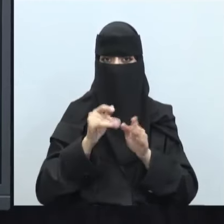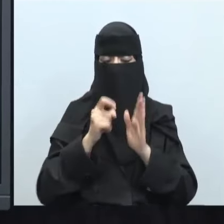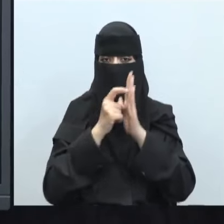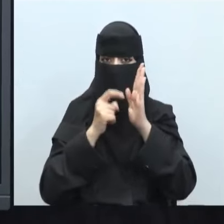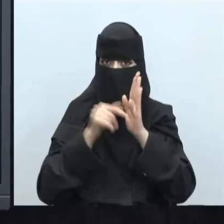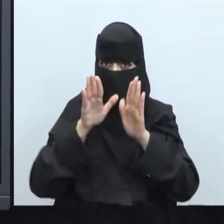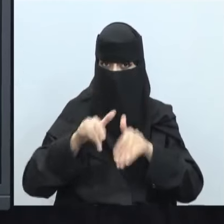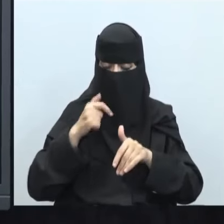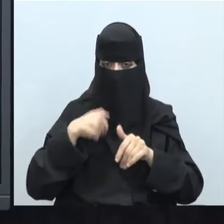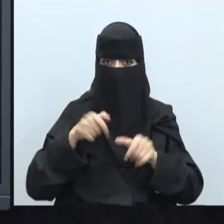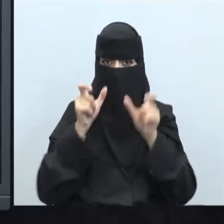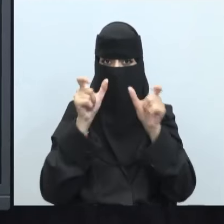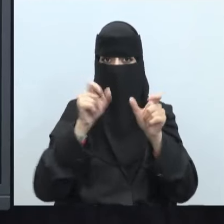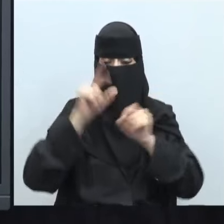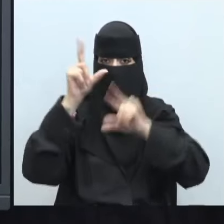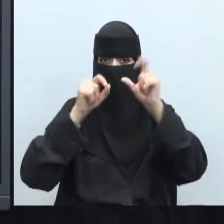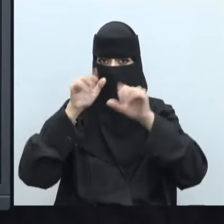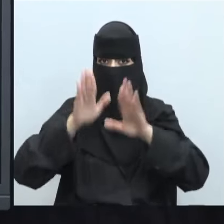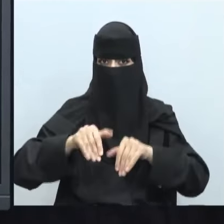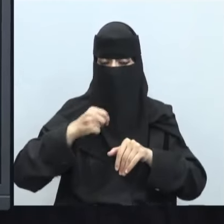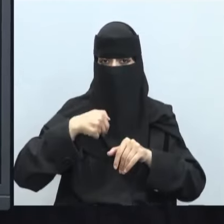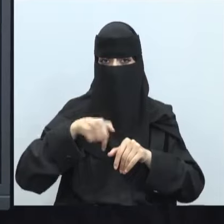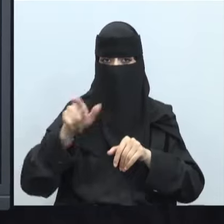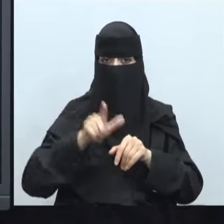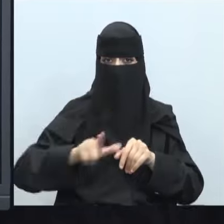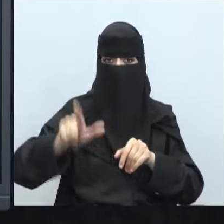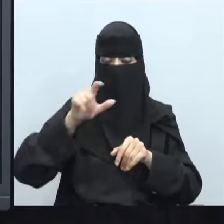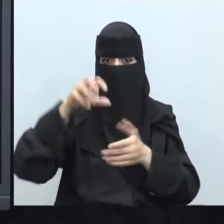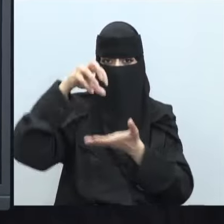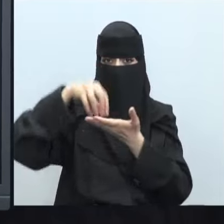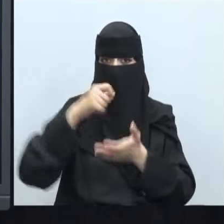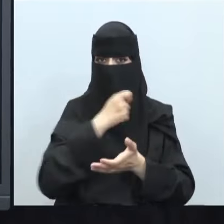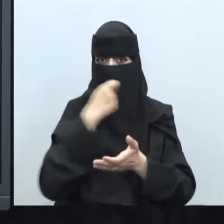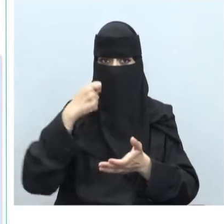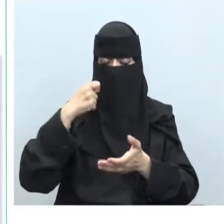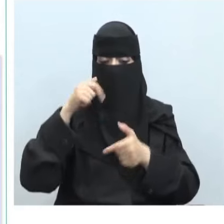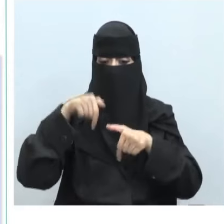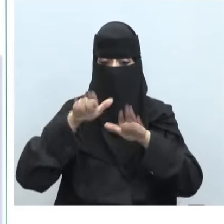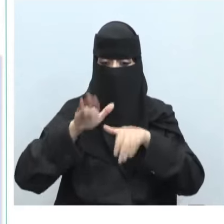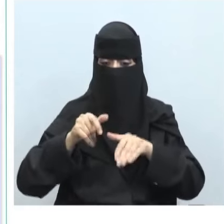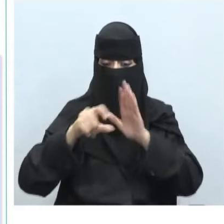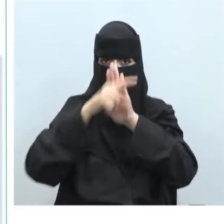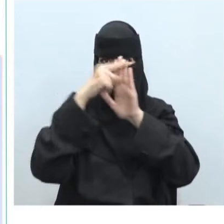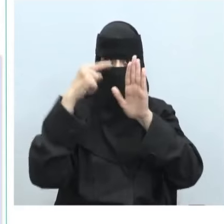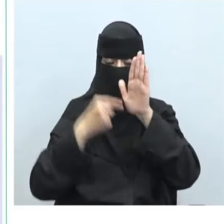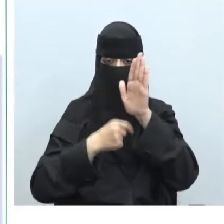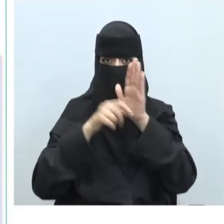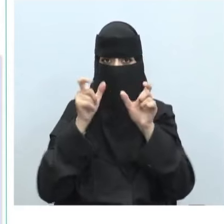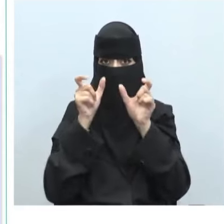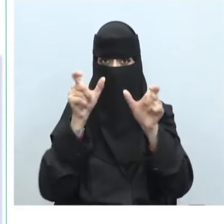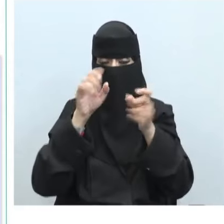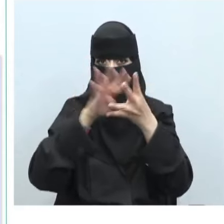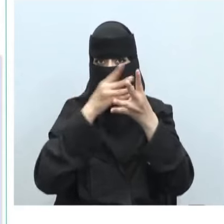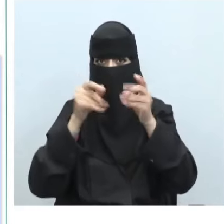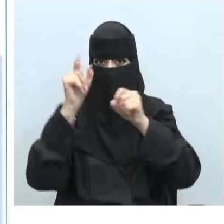قوانين الأمن السبراني في المملكة المتحدة لديهم لوائح أمن الشبكات وأنظمة